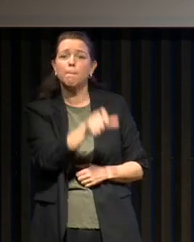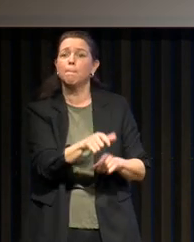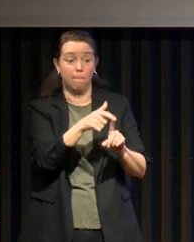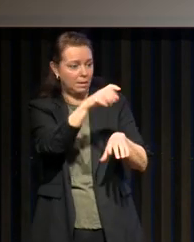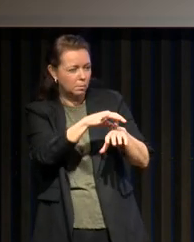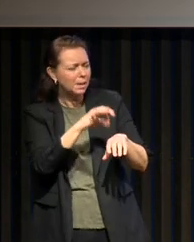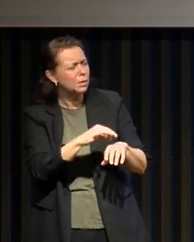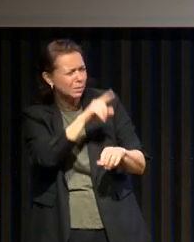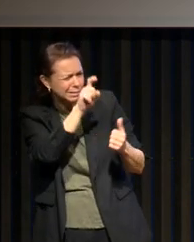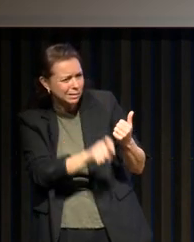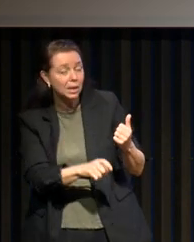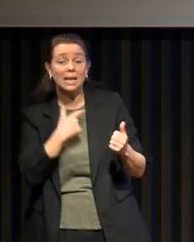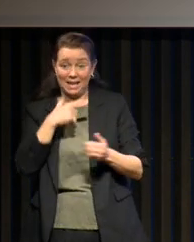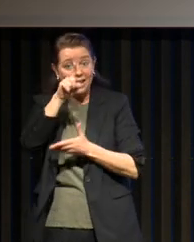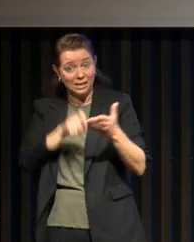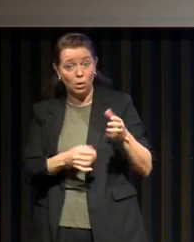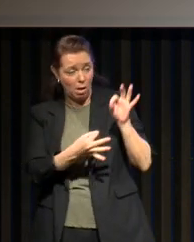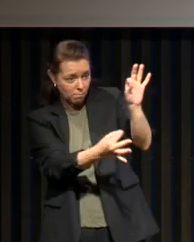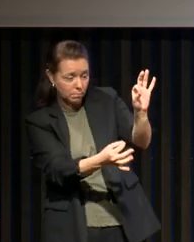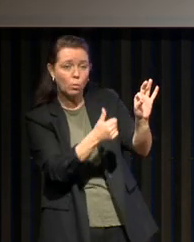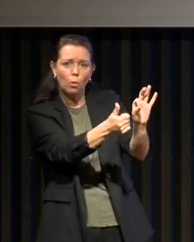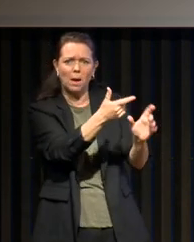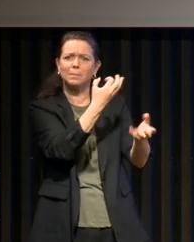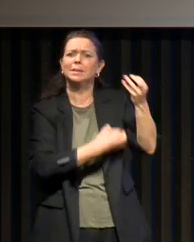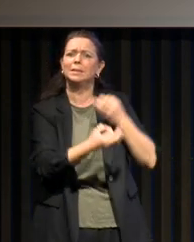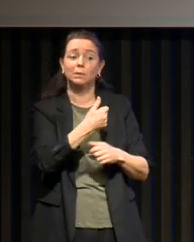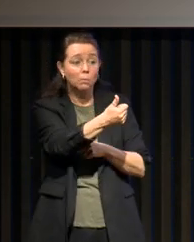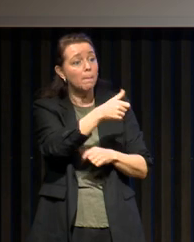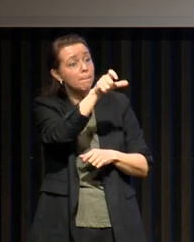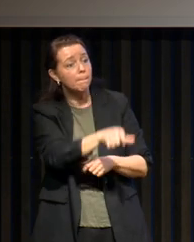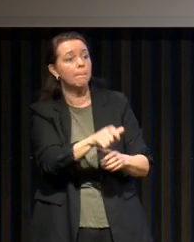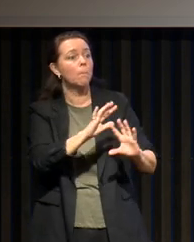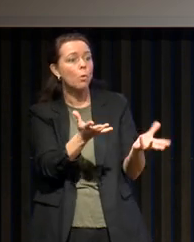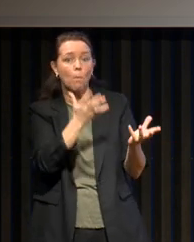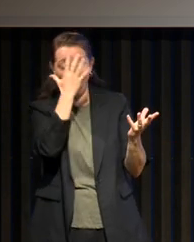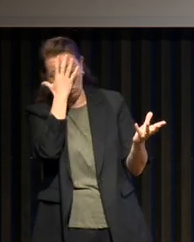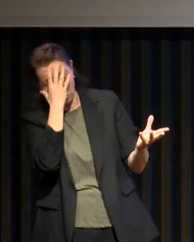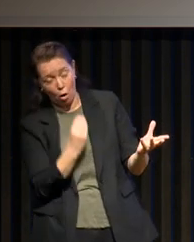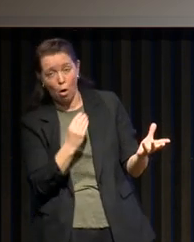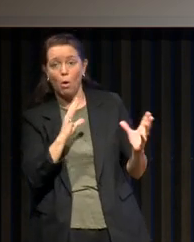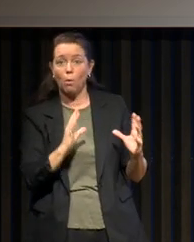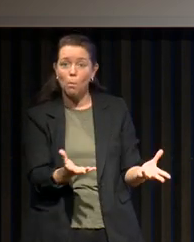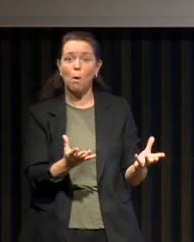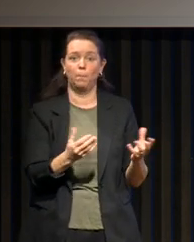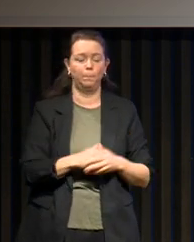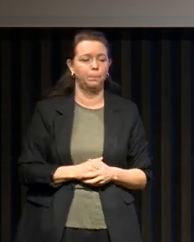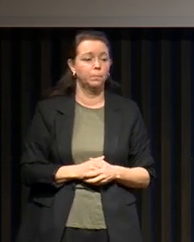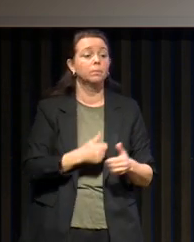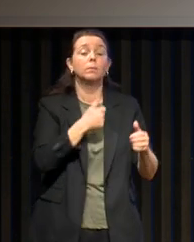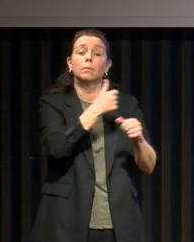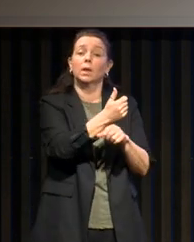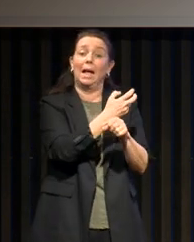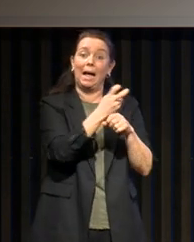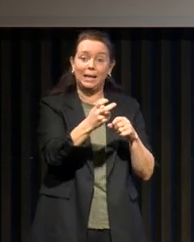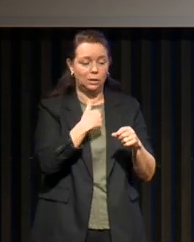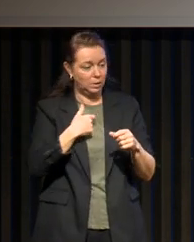sommeil. Des questionnaires peuvent être utilisés pour mieux évaluer vos plaintes et la façon dont votre sommeil se produit chez vous. Et puis, évaluer vos risques de